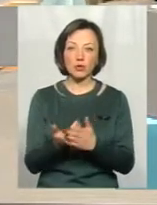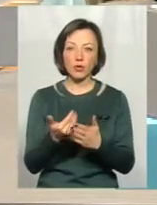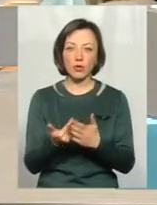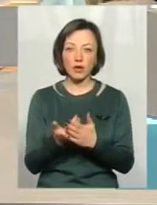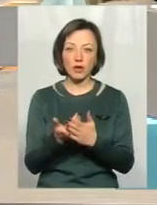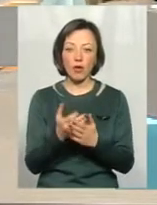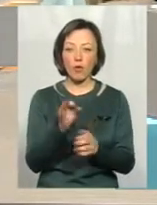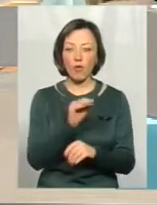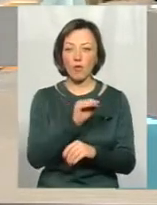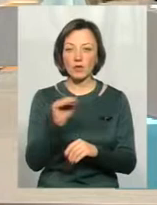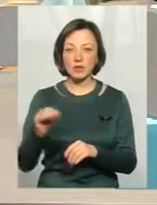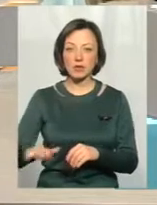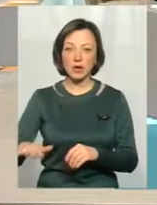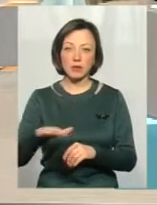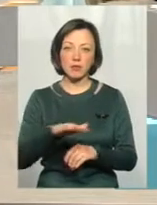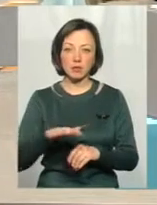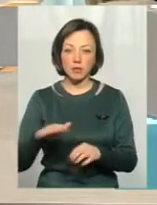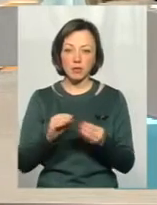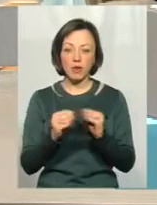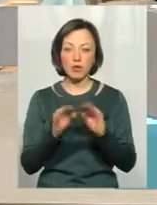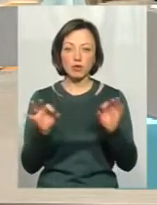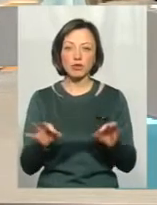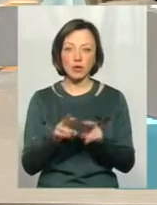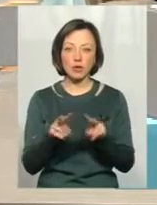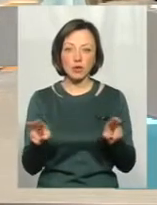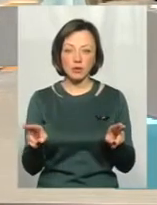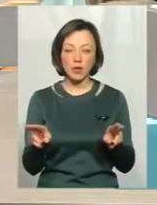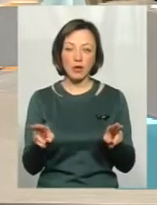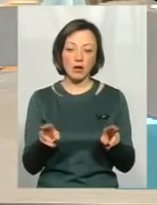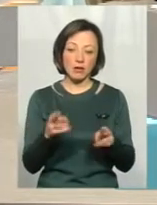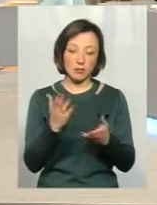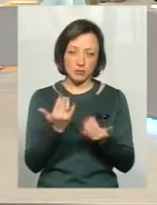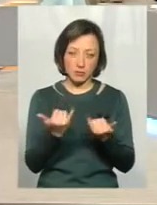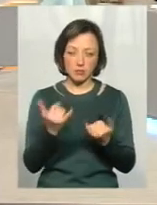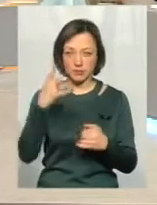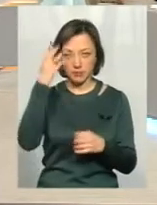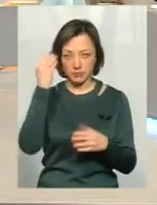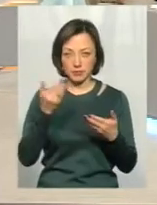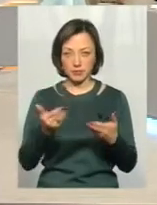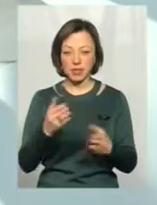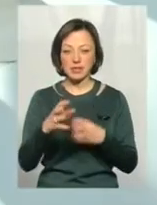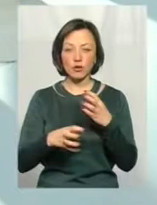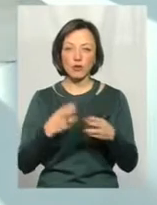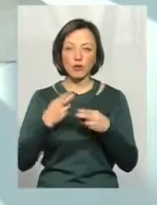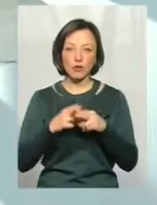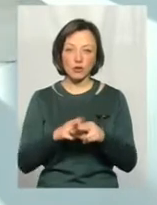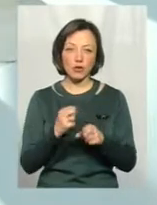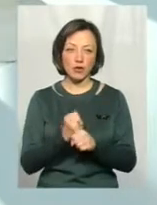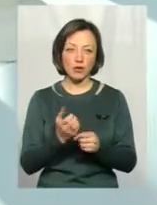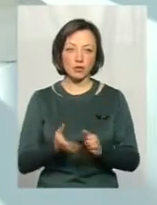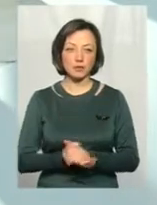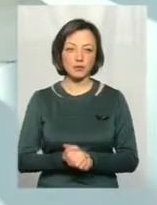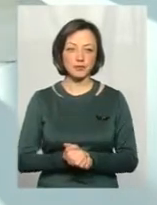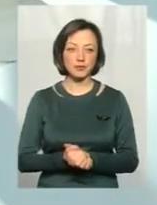там офісні теж приміщення, які, кажеш, проблеми, нічого подібного. Будь ласка, озброюйтеся вже сьогодні з світовими технологіями і працюйте.